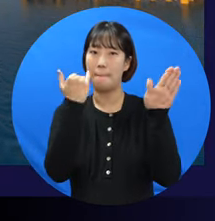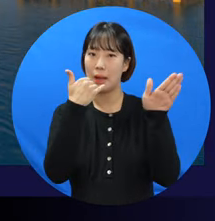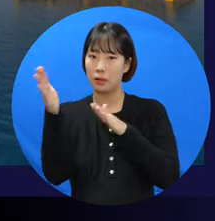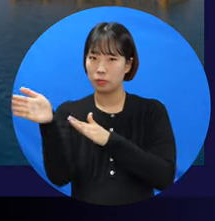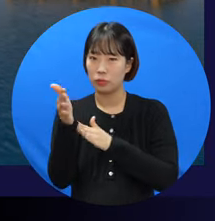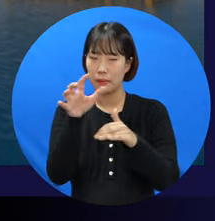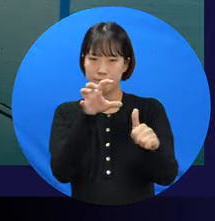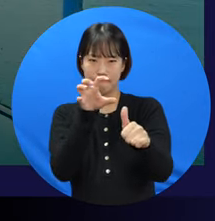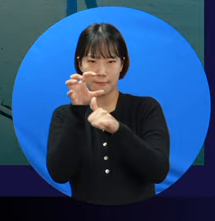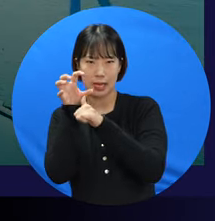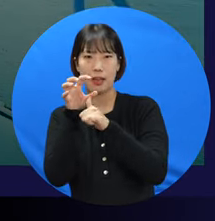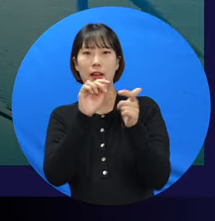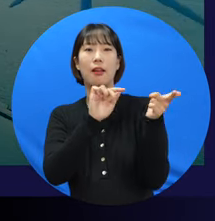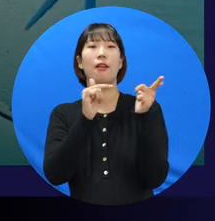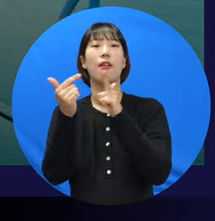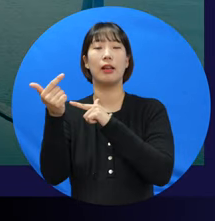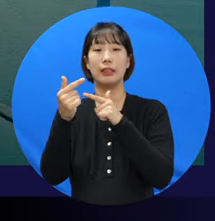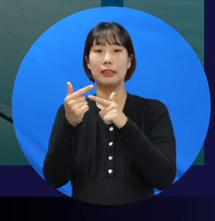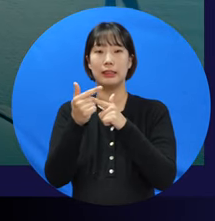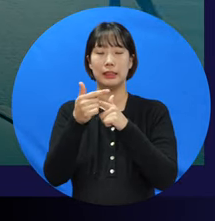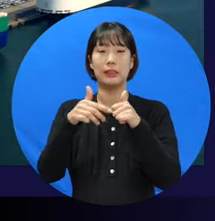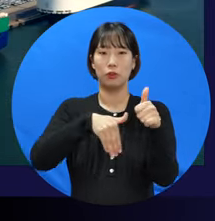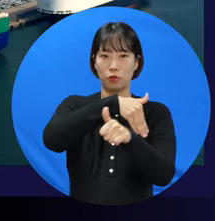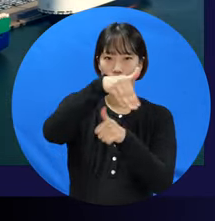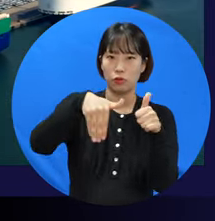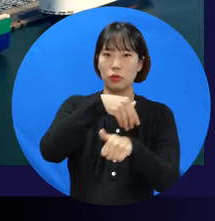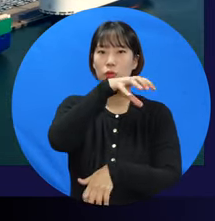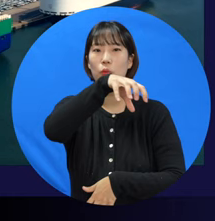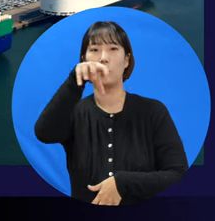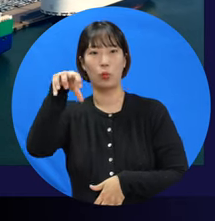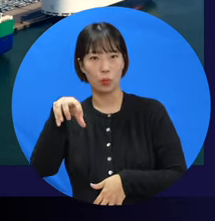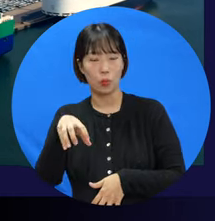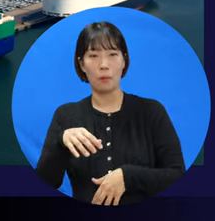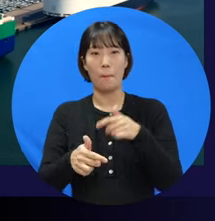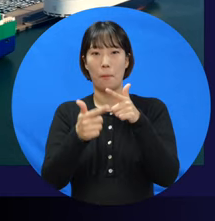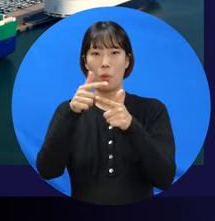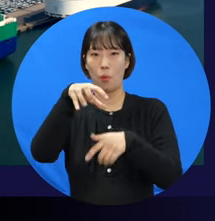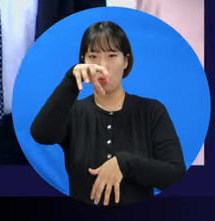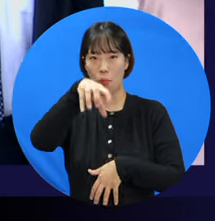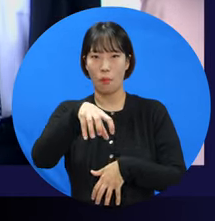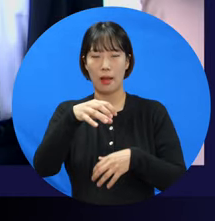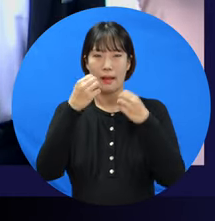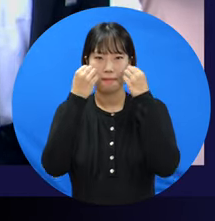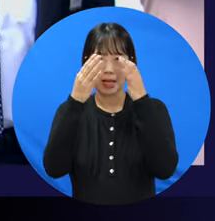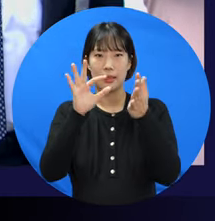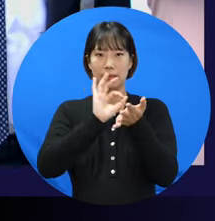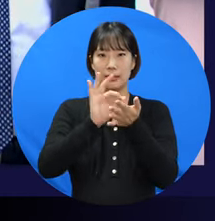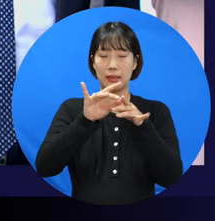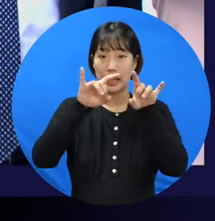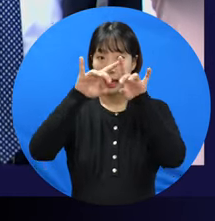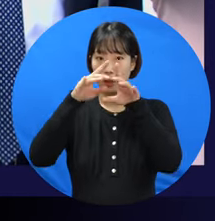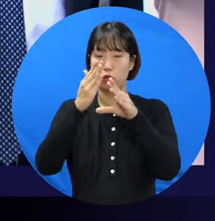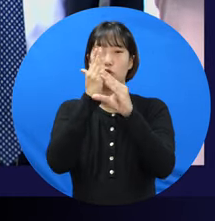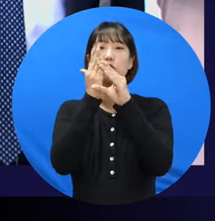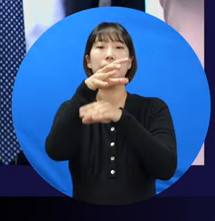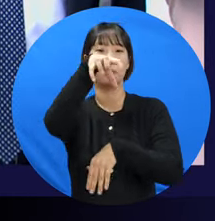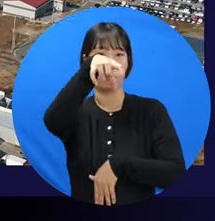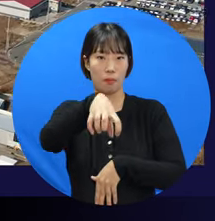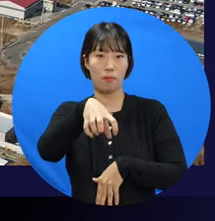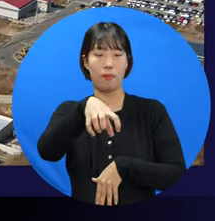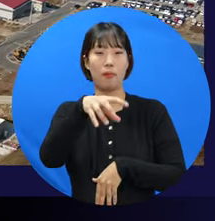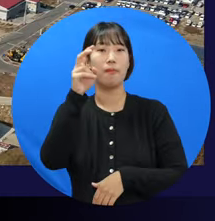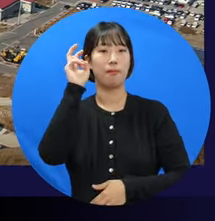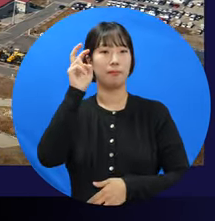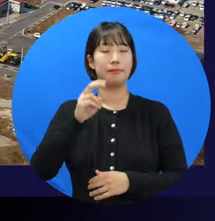해상풍력산업의 전진기지가 될 신항을 중심으로 우리 목포는 친재생에너지산업 거점 도시가